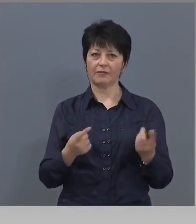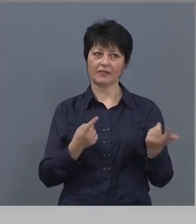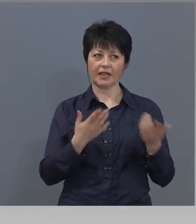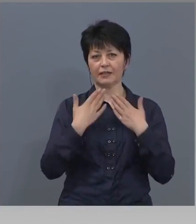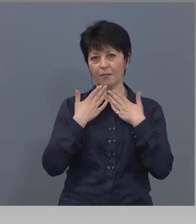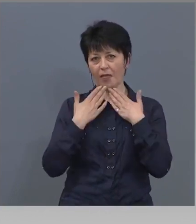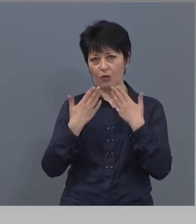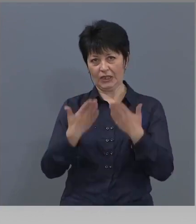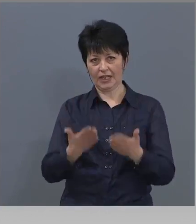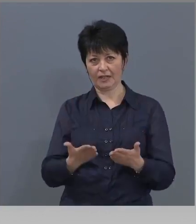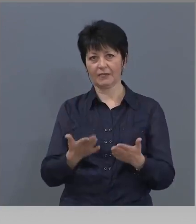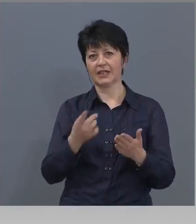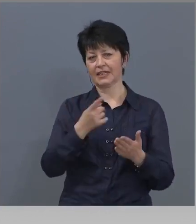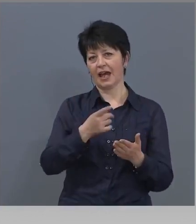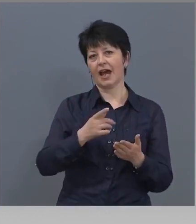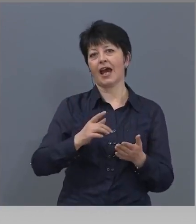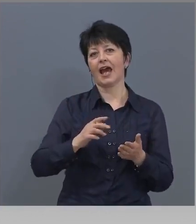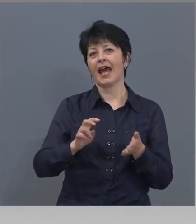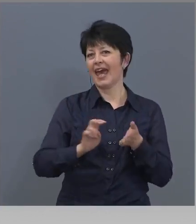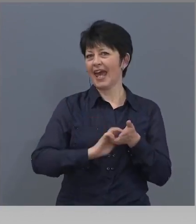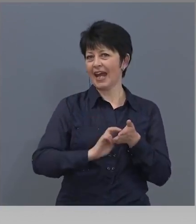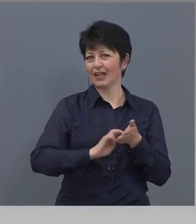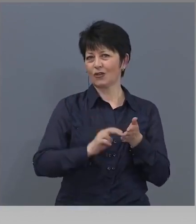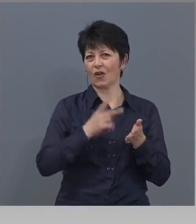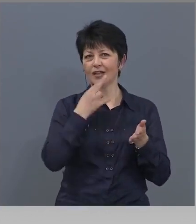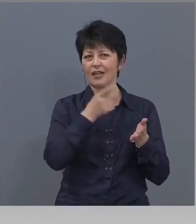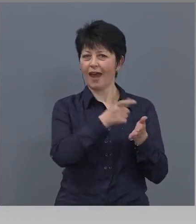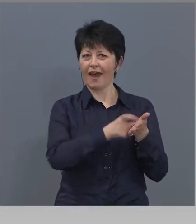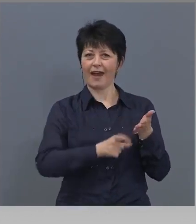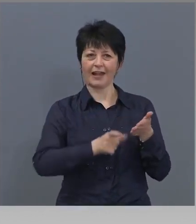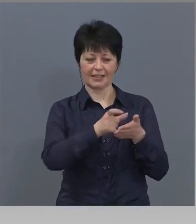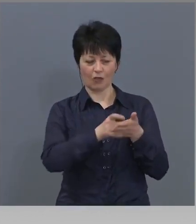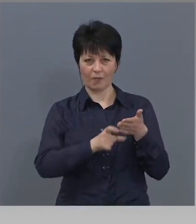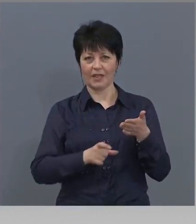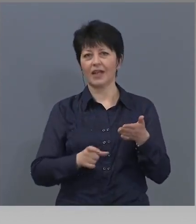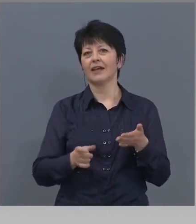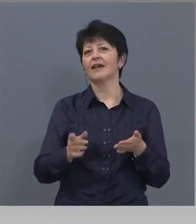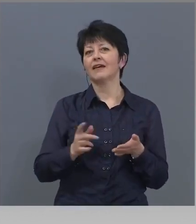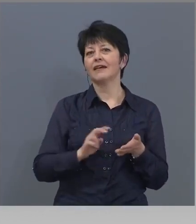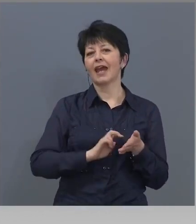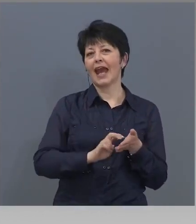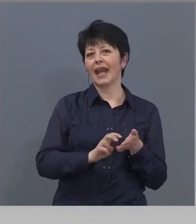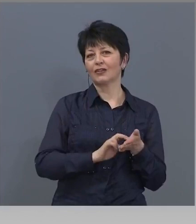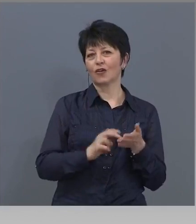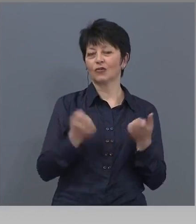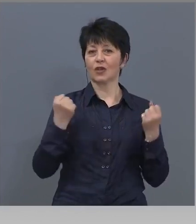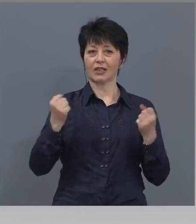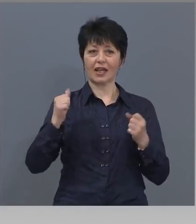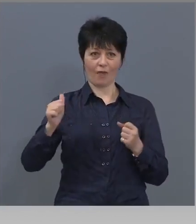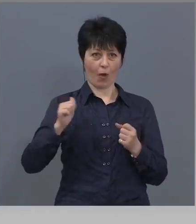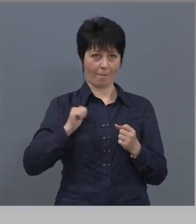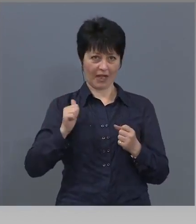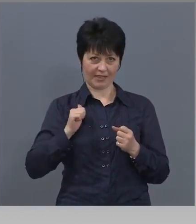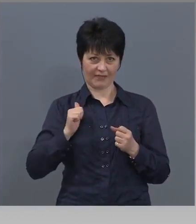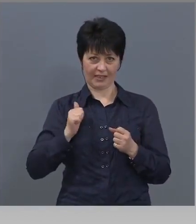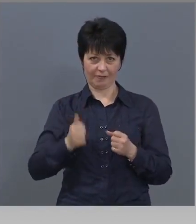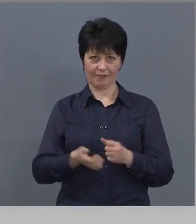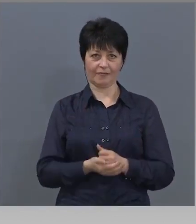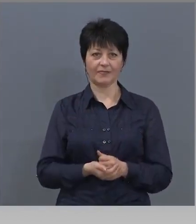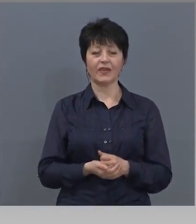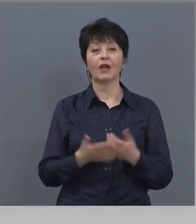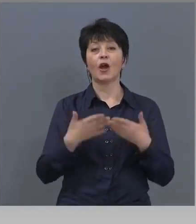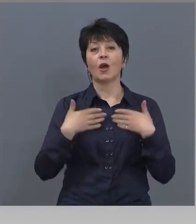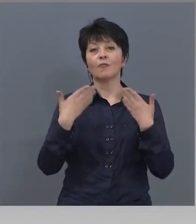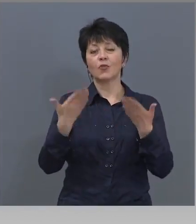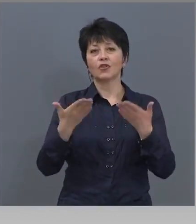благодарим това за електронните рецепти, електронното здравопазване, а Анания във вече много. Добавам на всички